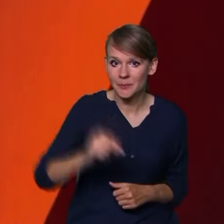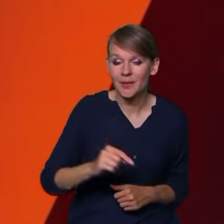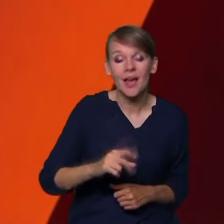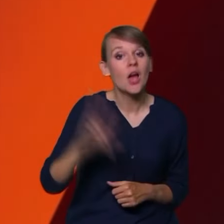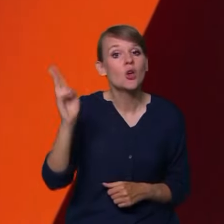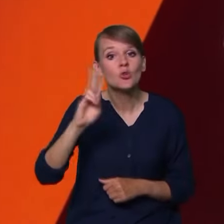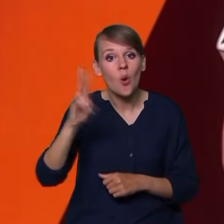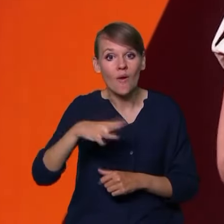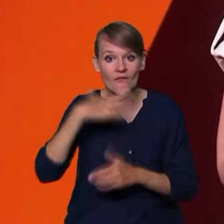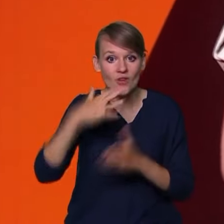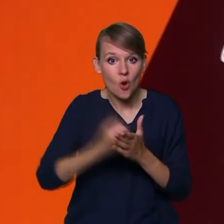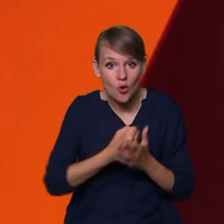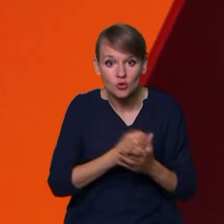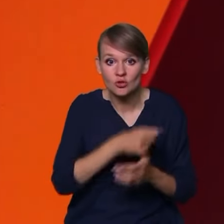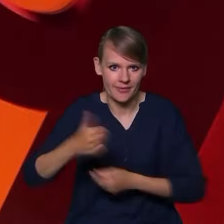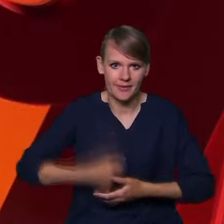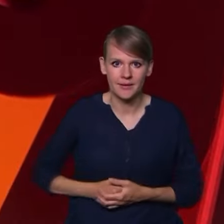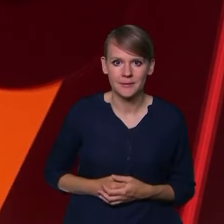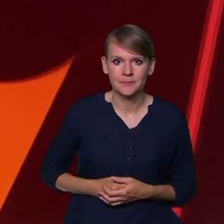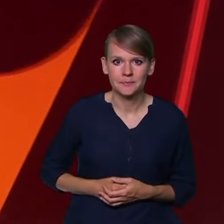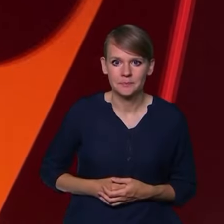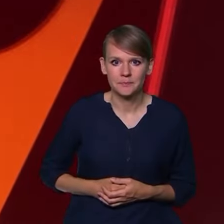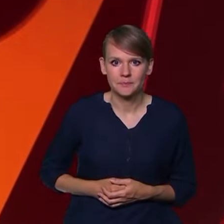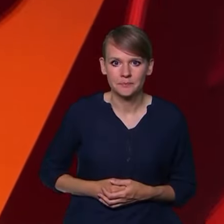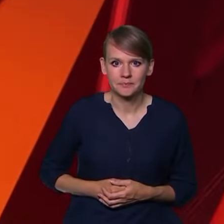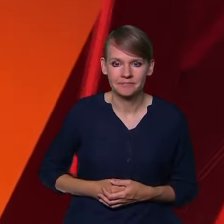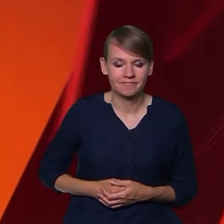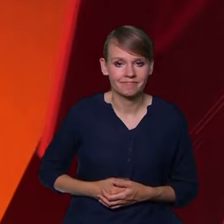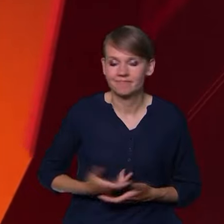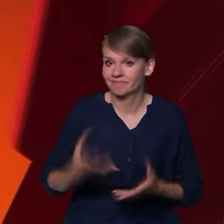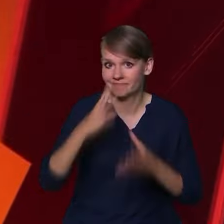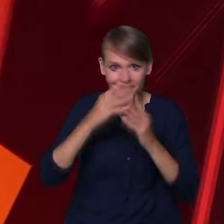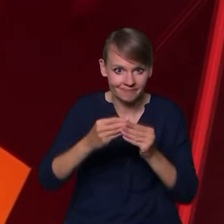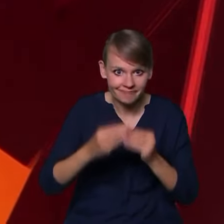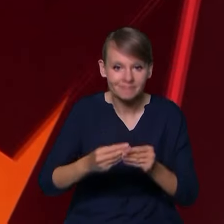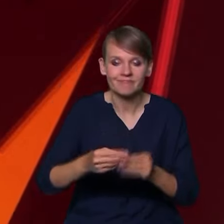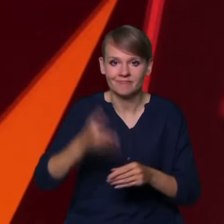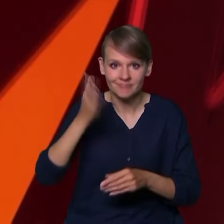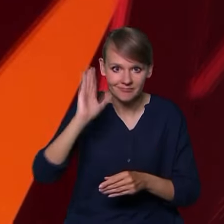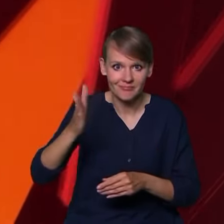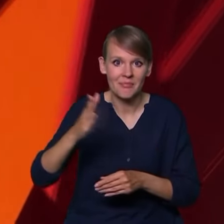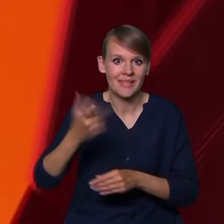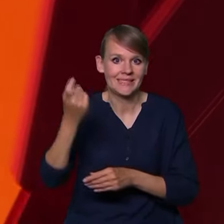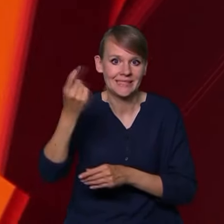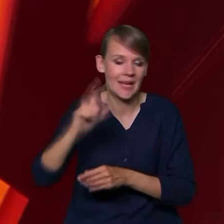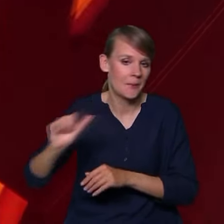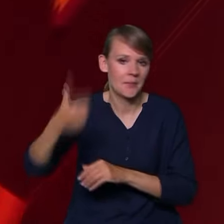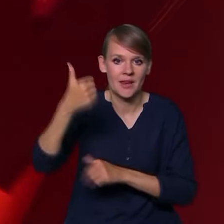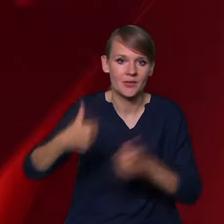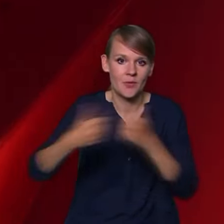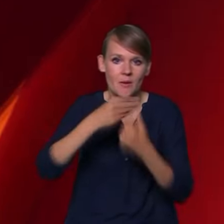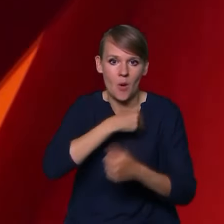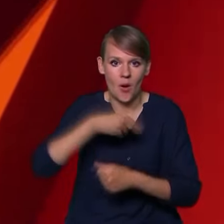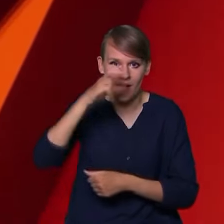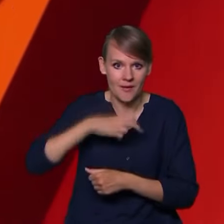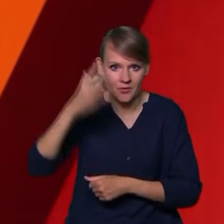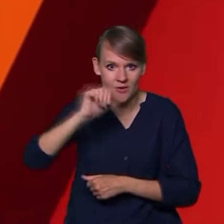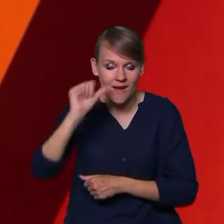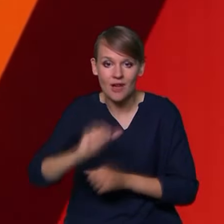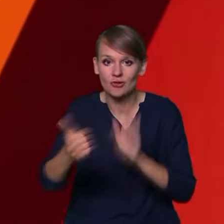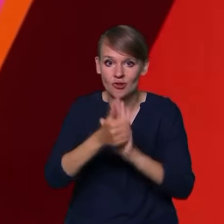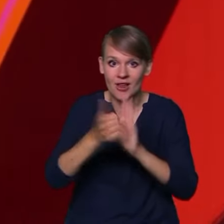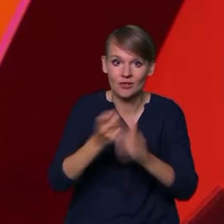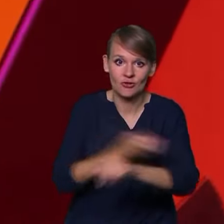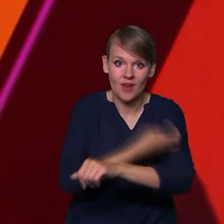wykorzystał nieobecność Nowaka Dziokowicia? Ani się obejrzymy, a będziemy zapowiadać pierwszy mecz polskiej reprezentacji na Euro. 16 czerwca